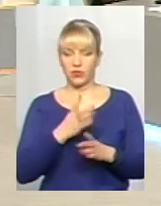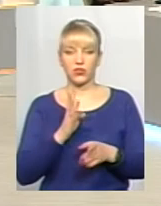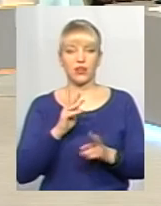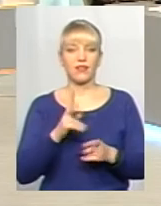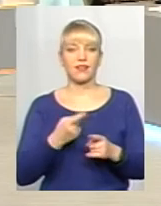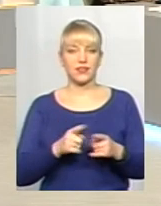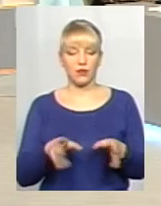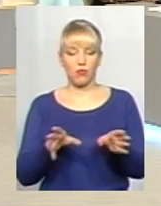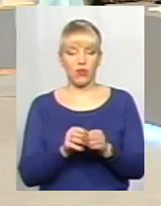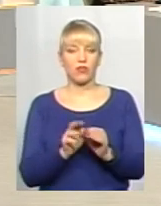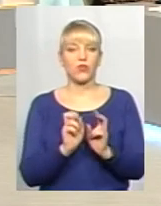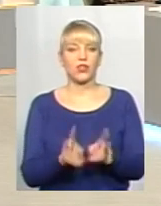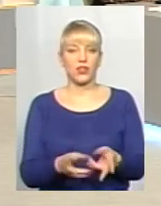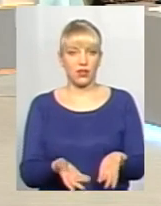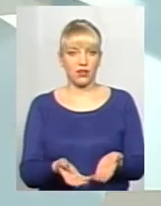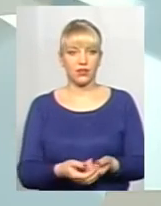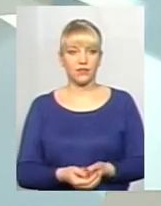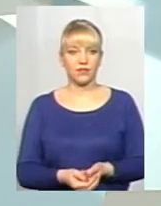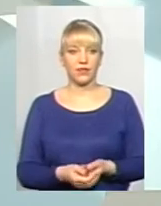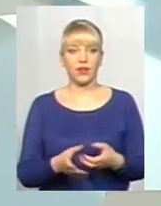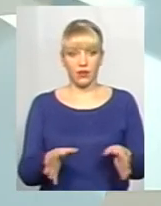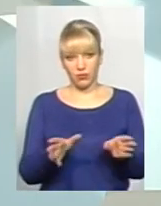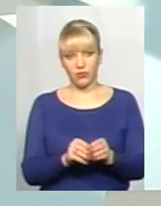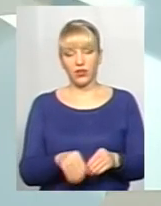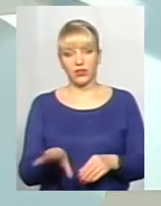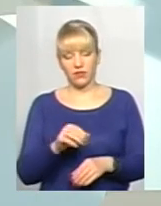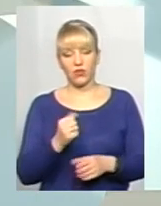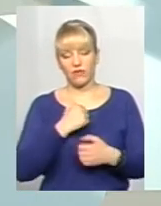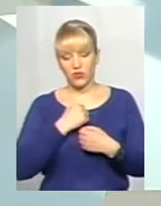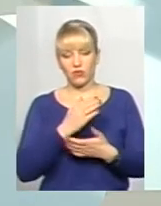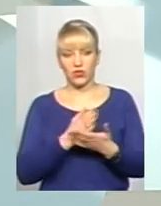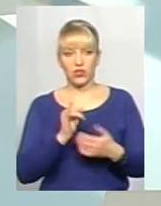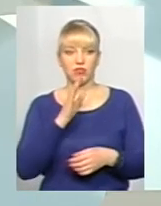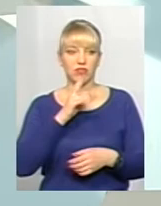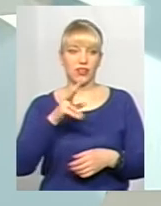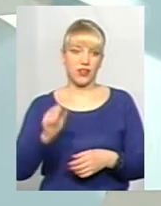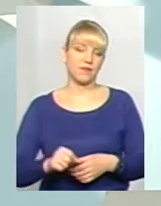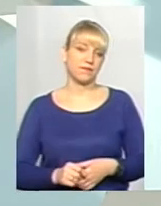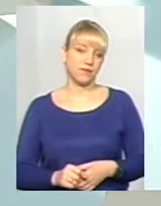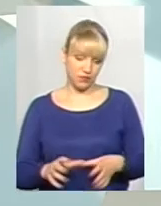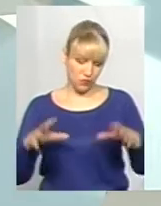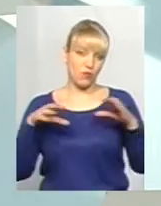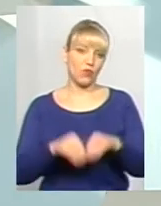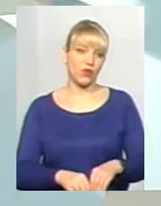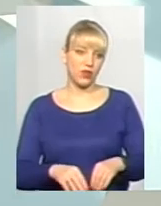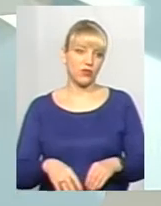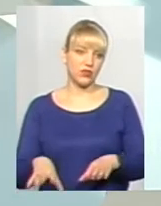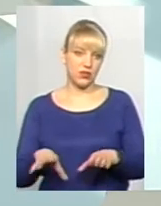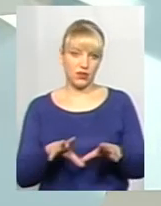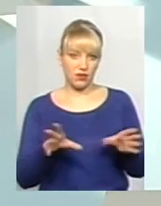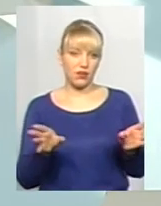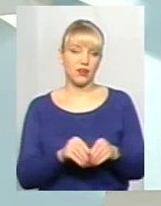От як це поєднуєте? Поєднуємо все разом, і військовослужбовець і жінка, все поєднується разом.